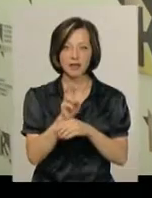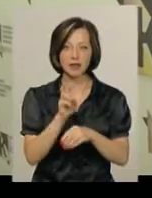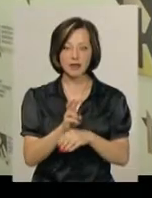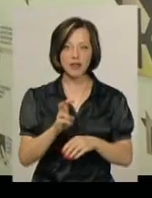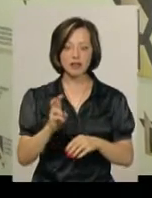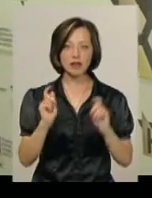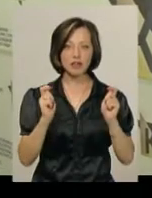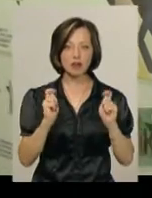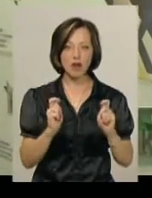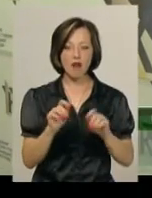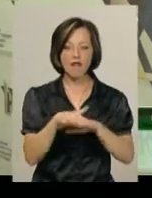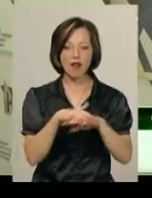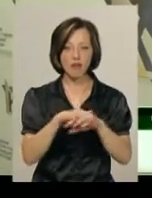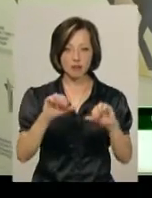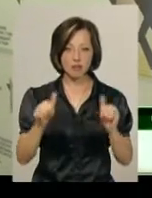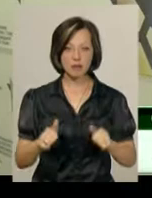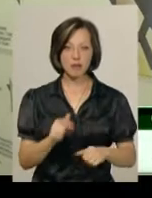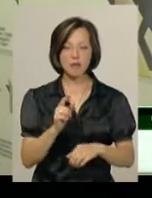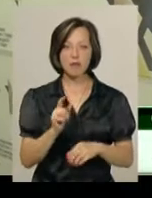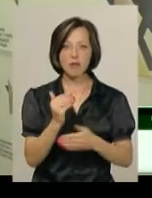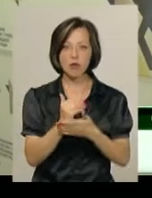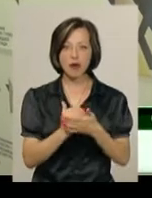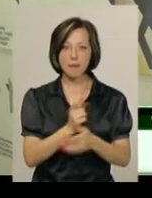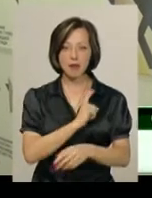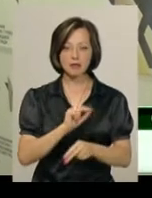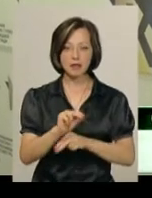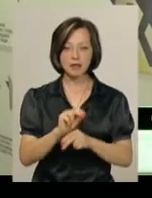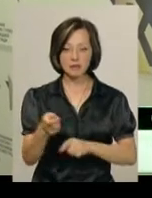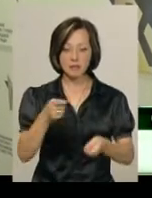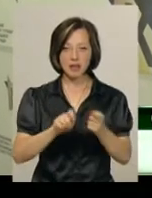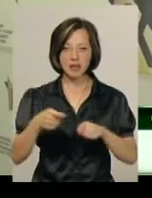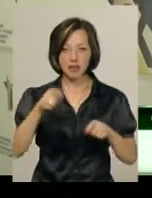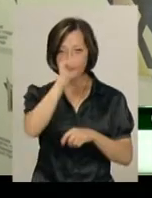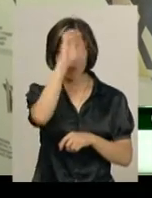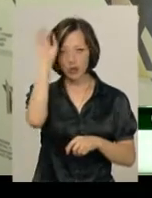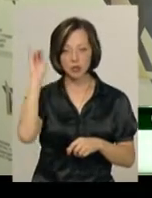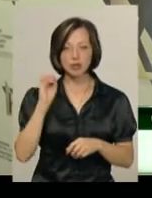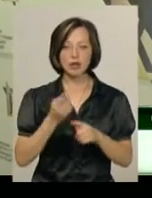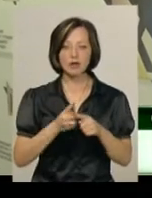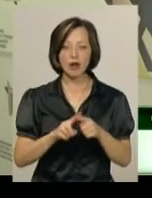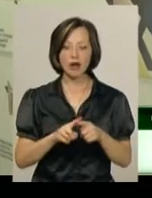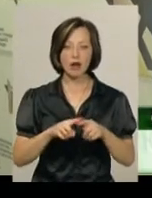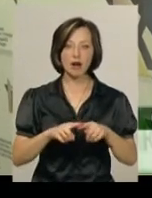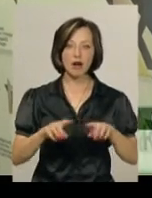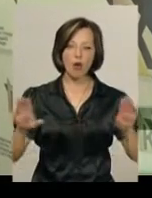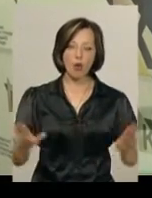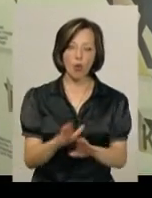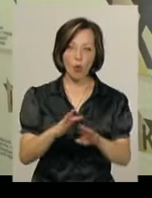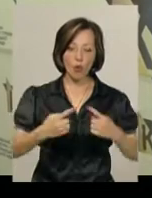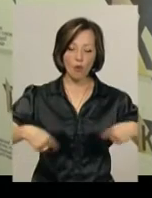В програмі, перш за все, майстер-класи сплетіння віночків, купальські пісні і хороводи, ну і, звичайно,